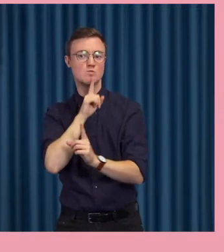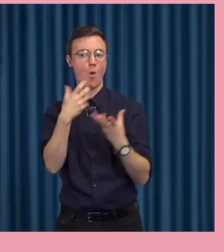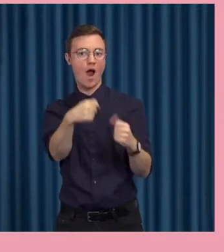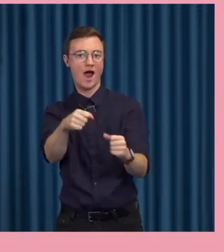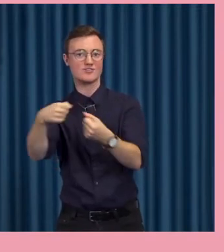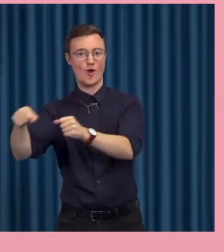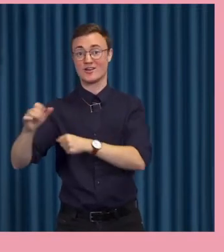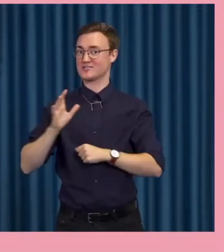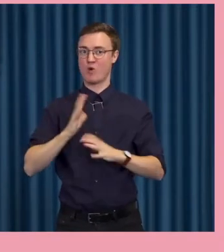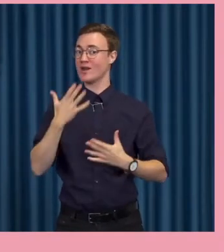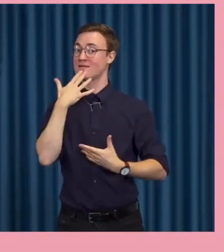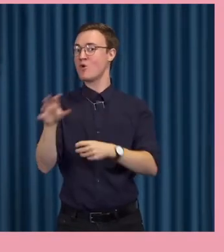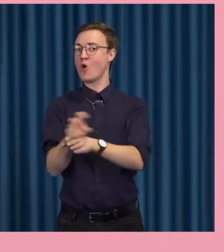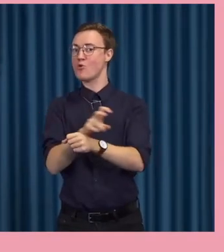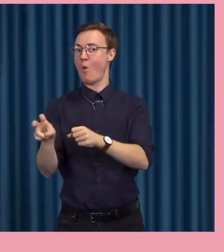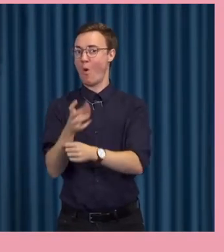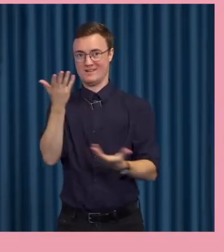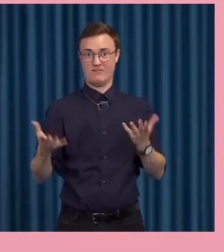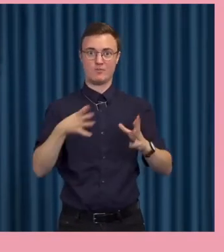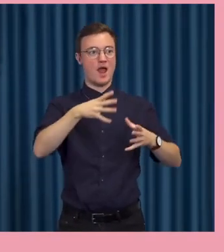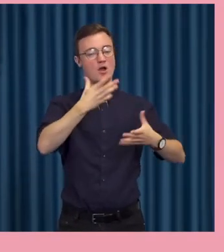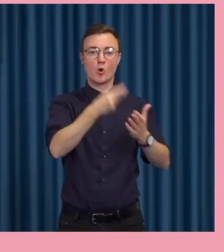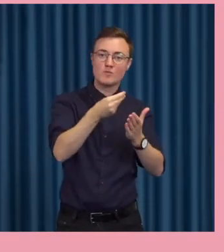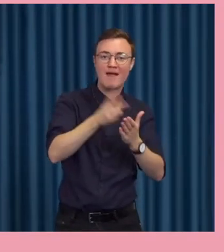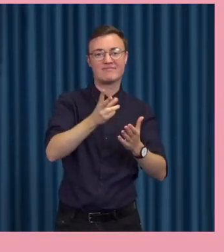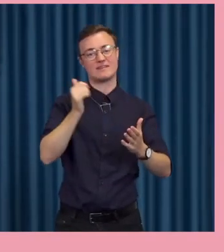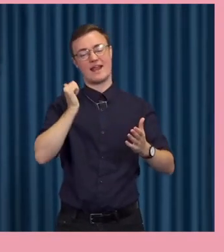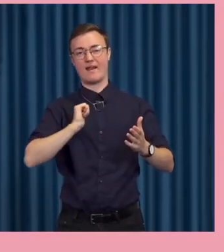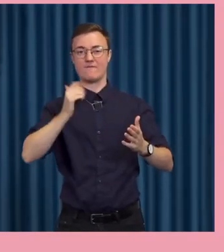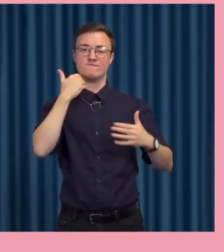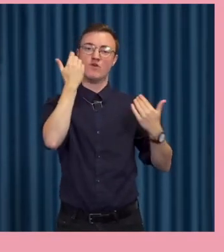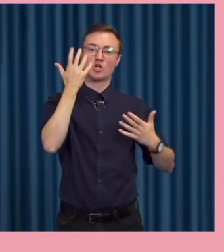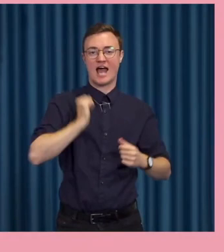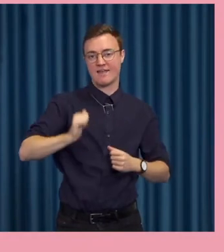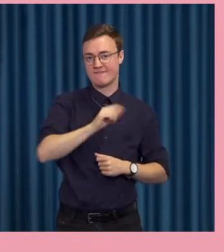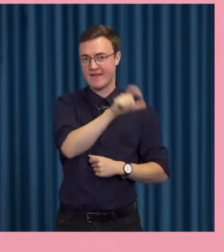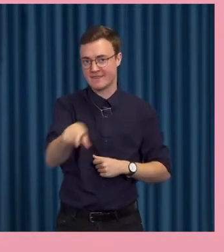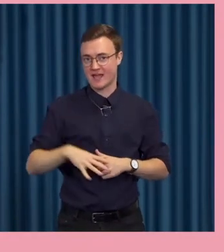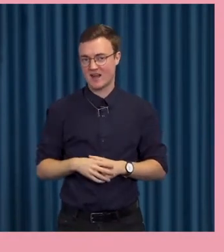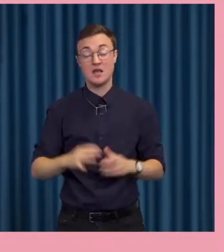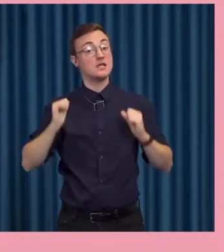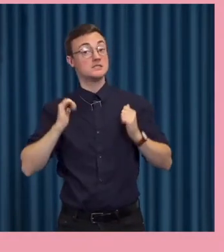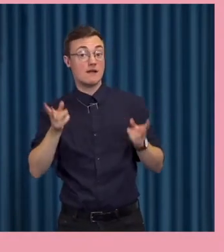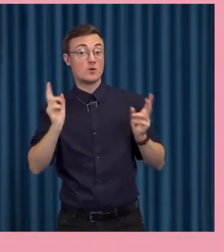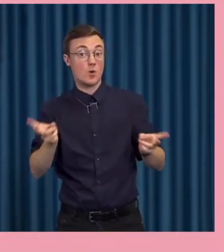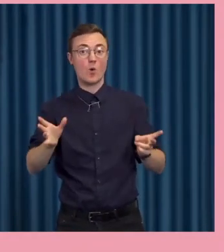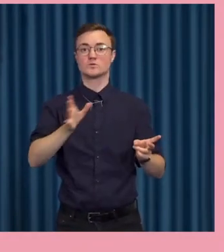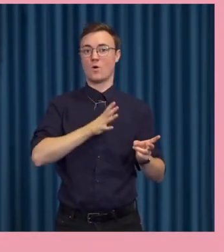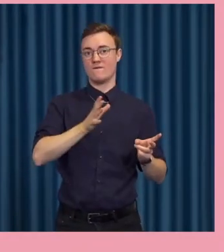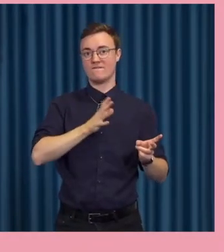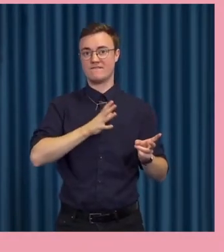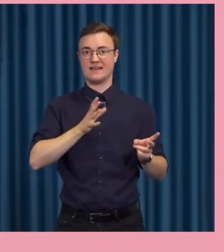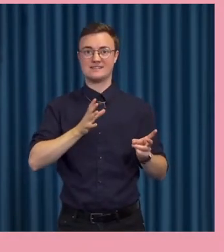vi inte har så bra koll på som konsumenter eller som vardagsanvändare. Och sen såklart finns det också ett geopolitiskt